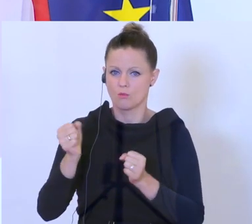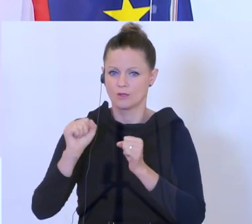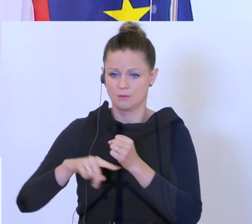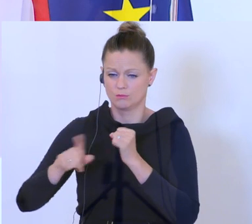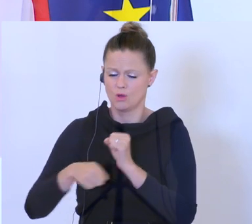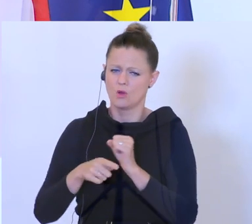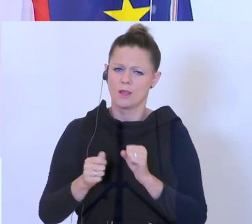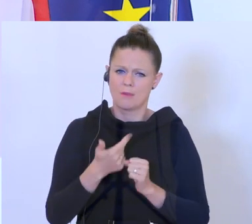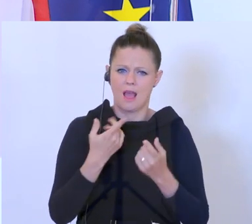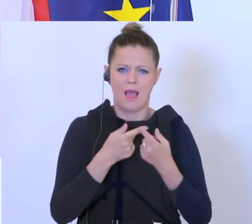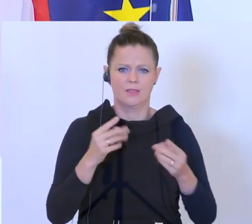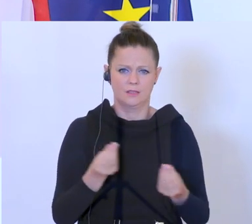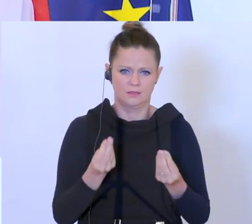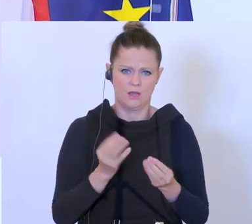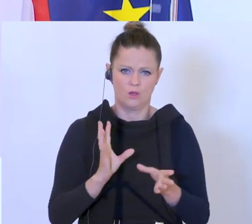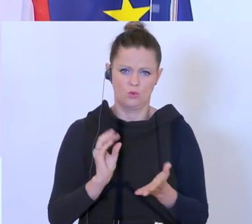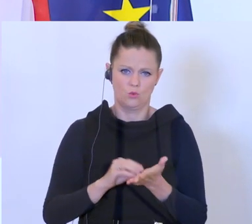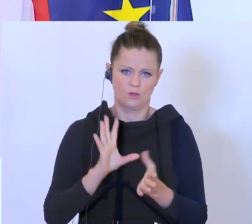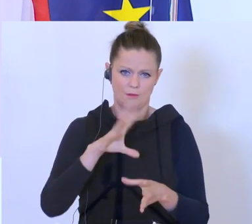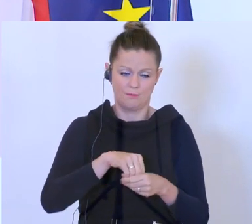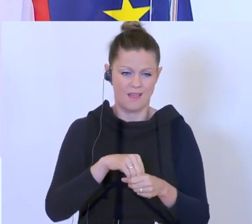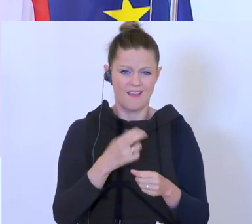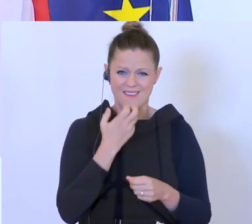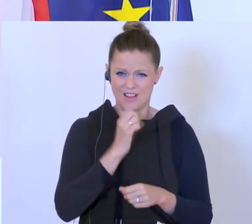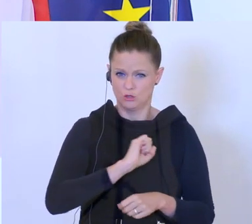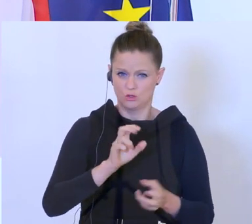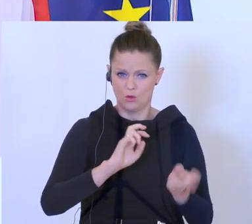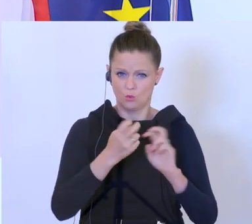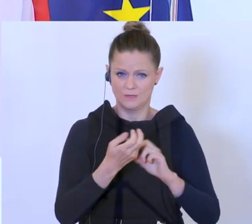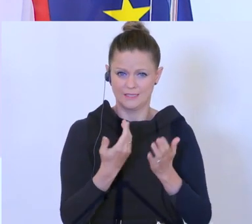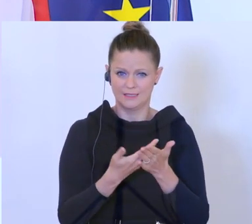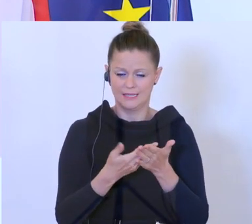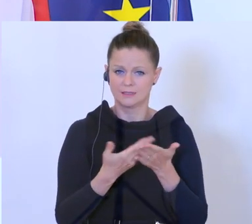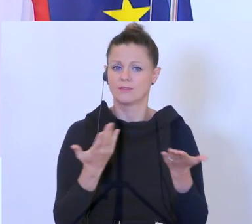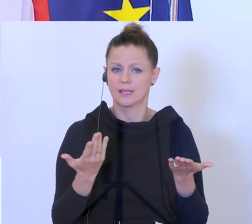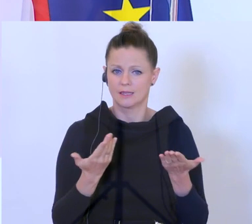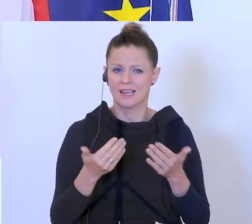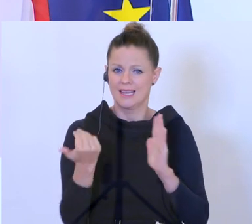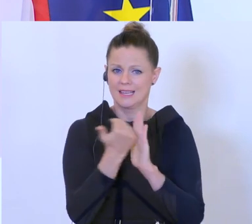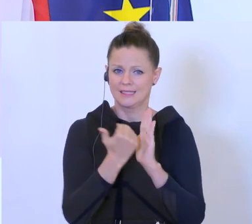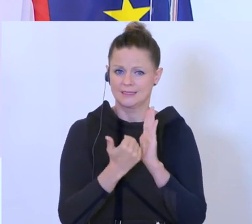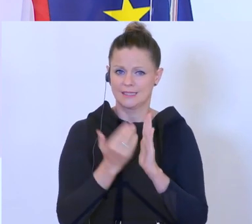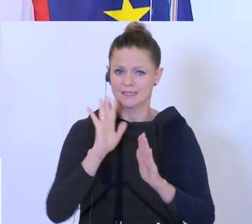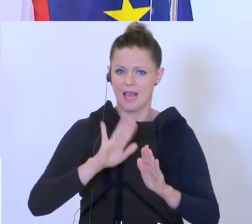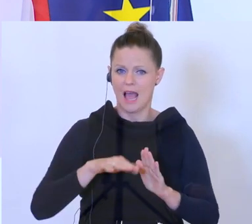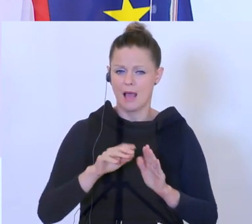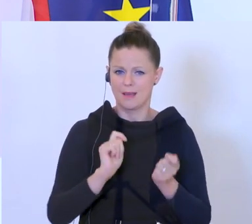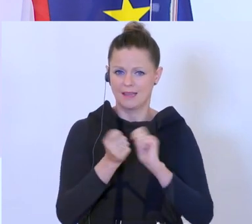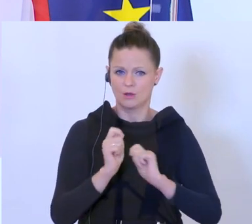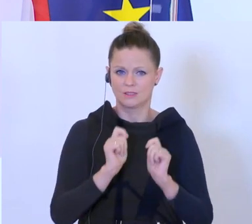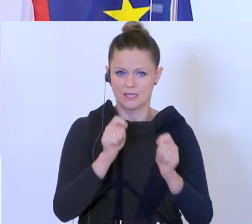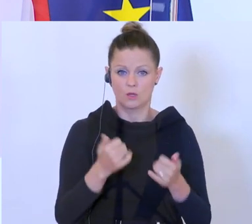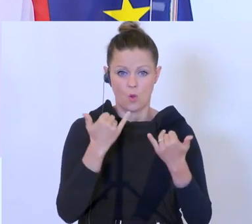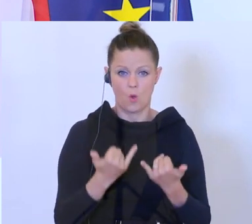anderen Vergünstigungen. Wir wollen das möglichst schnell in Umsetzung bringen und deswegen wird der gesetzliche Abänderungsantrag heute